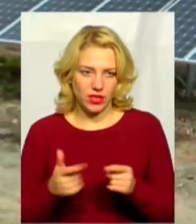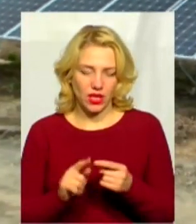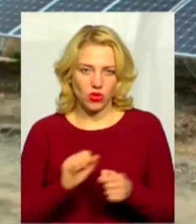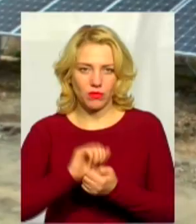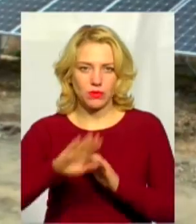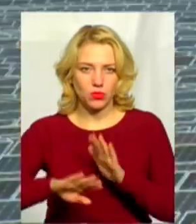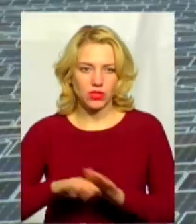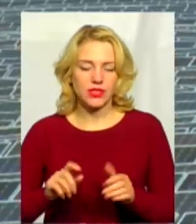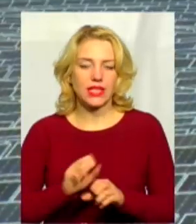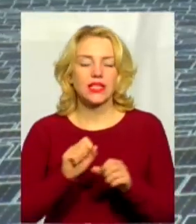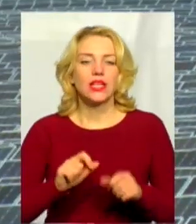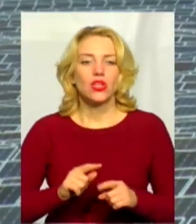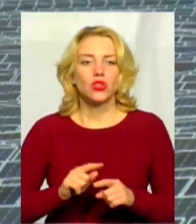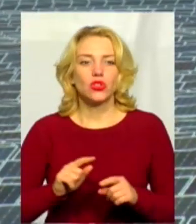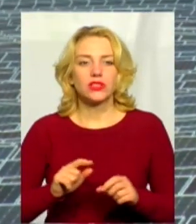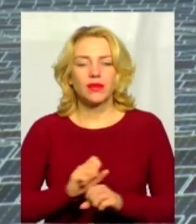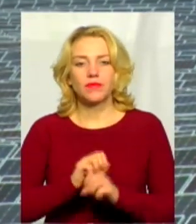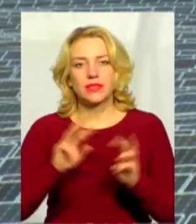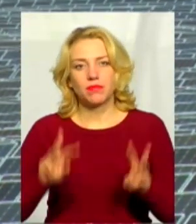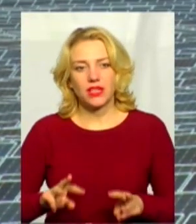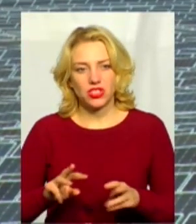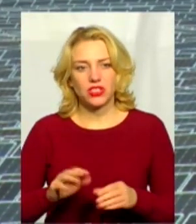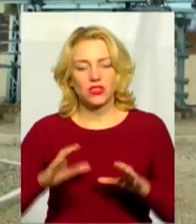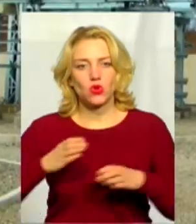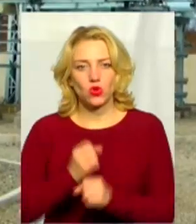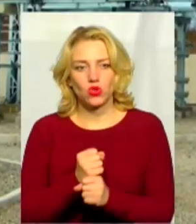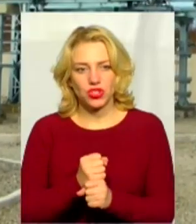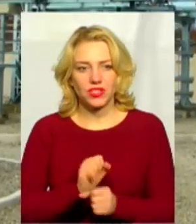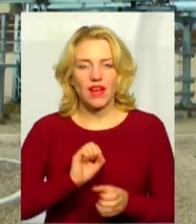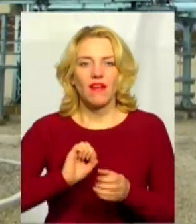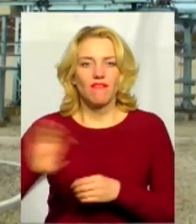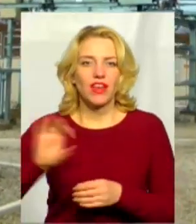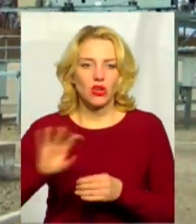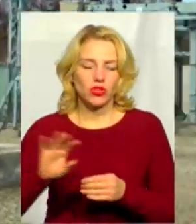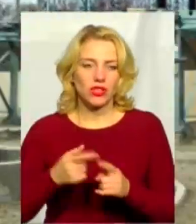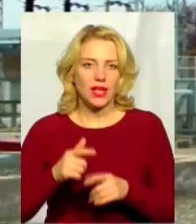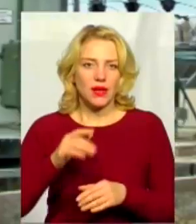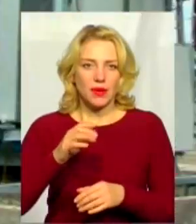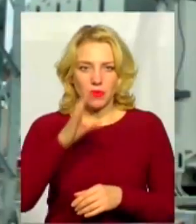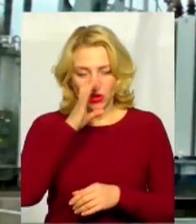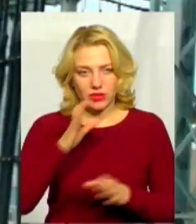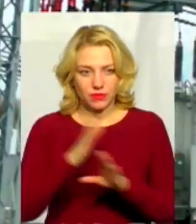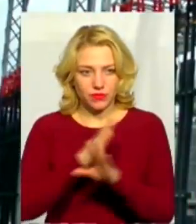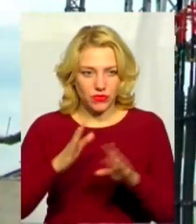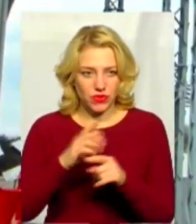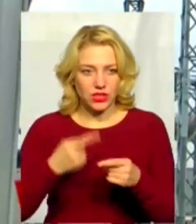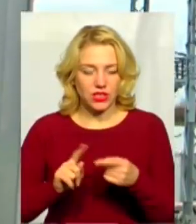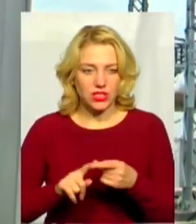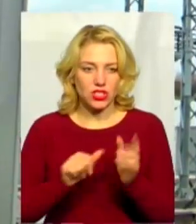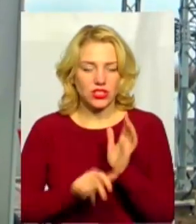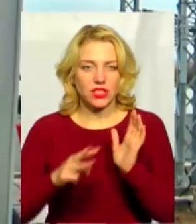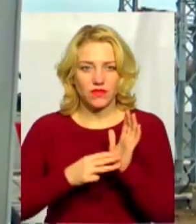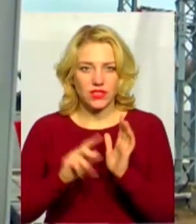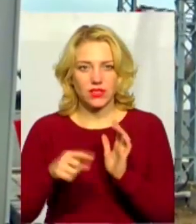забезпечити скорушення викидів углекислого газу на 67 тисяч тонн на рік. Щорічне виробництво складе 68,2